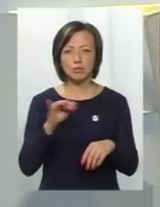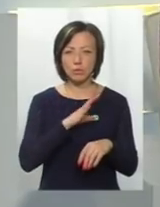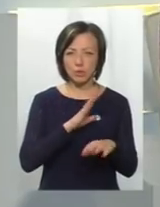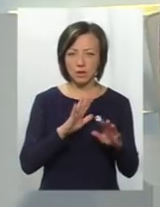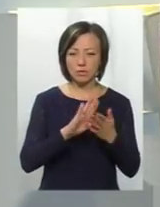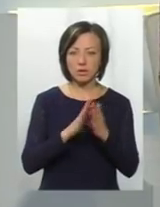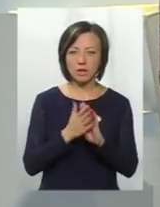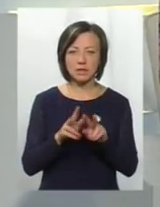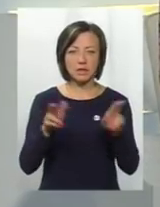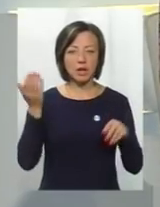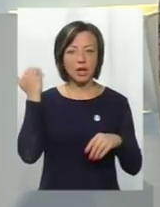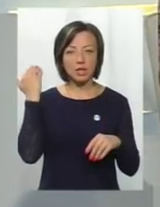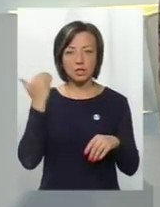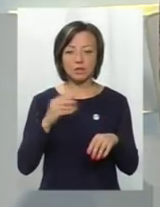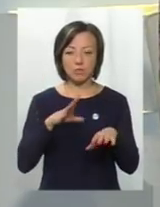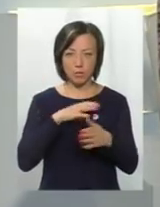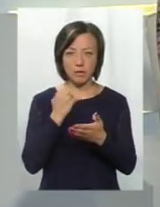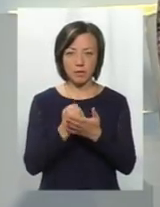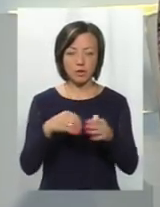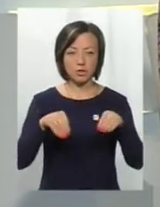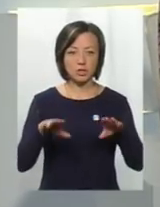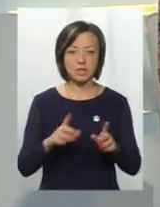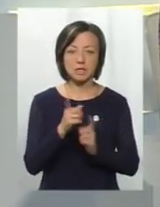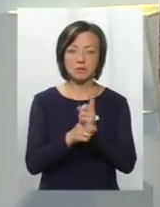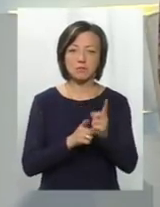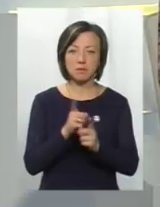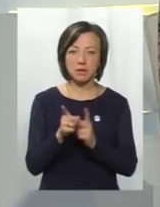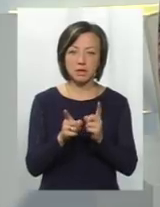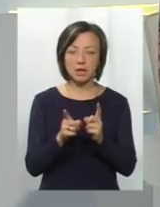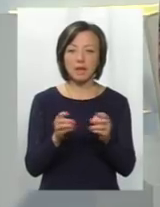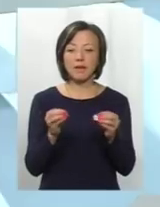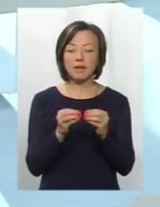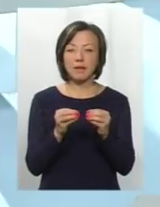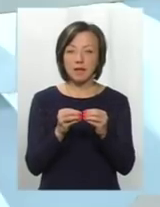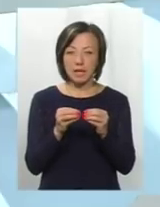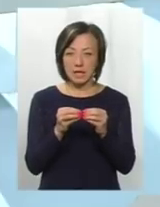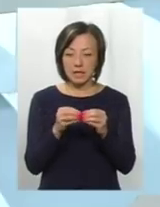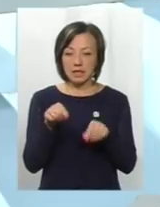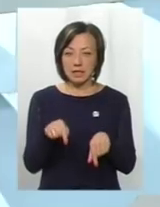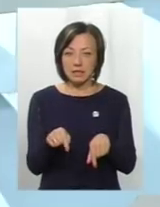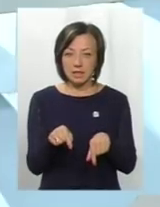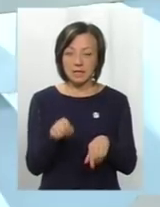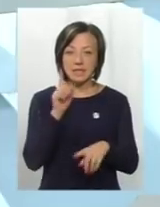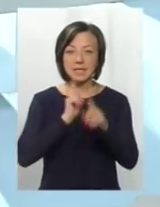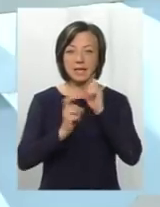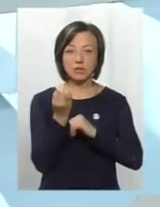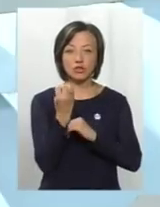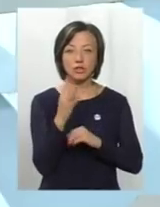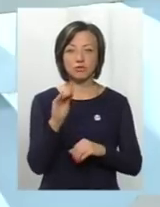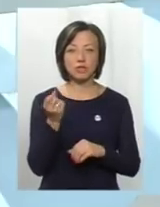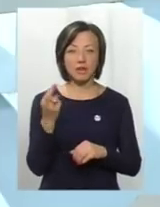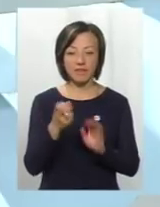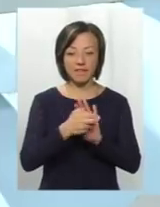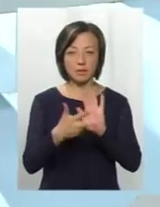подібні рішення? Ну, не з приводу перейменування, а зміни? На тій самій сесії, яка була 14 червня 2018